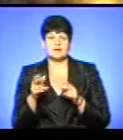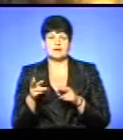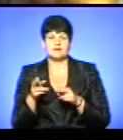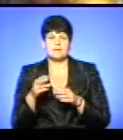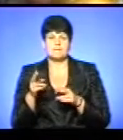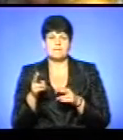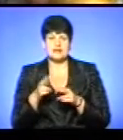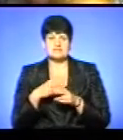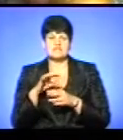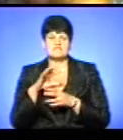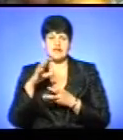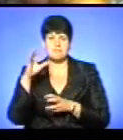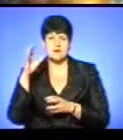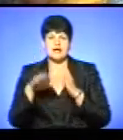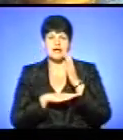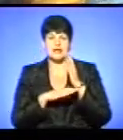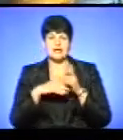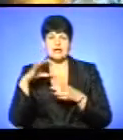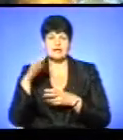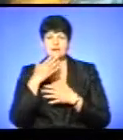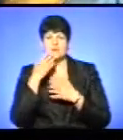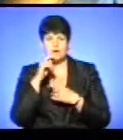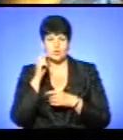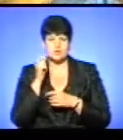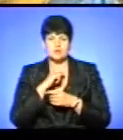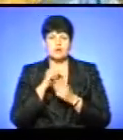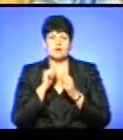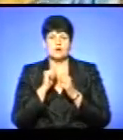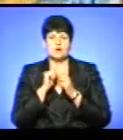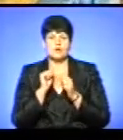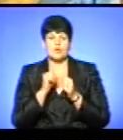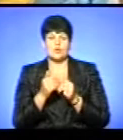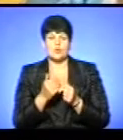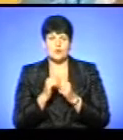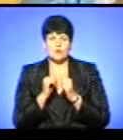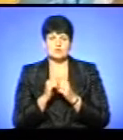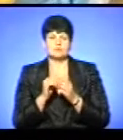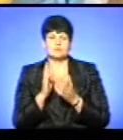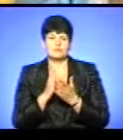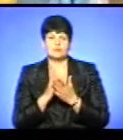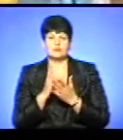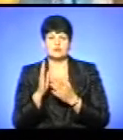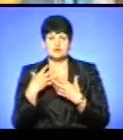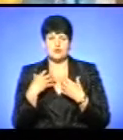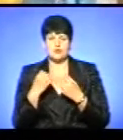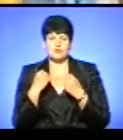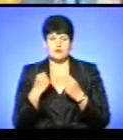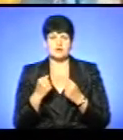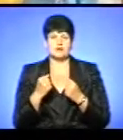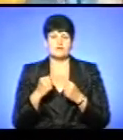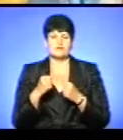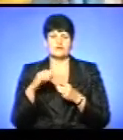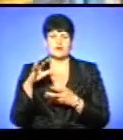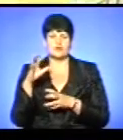зерби і калиця нема України. Хочемо бути всі здорові у заводній